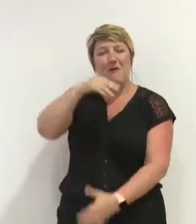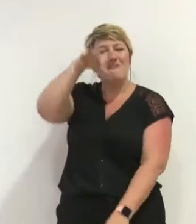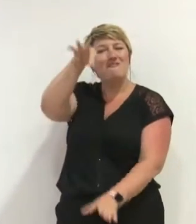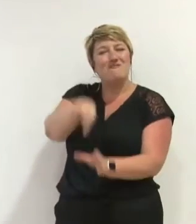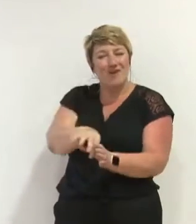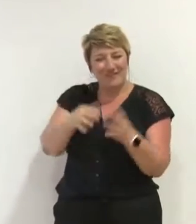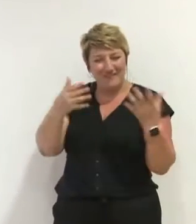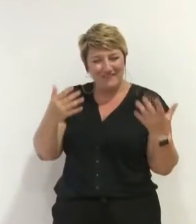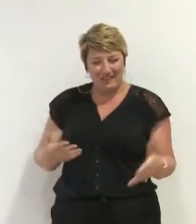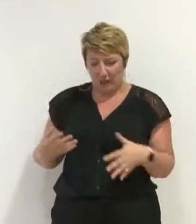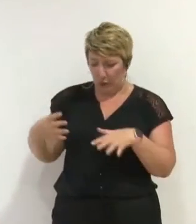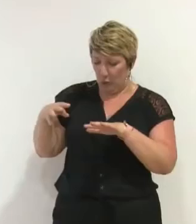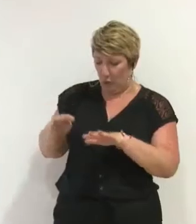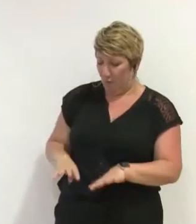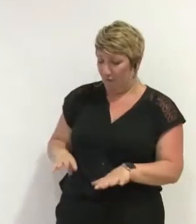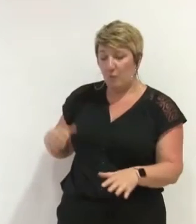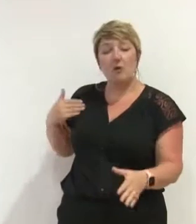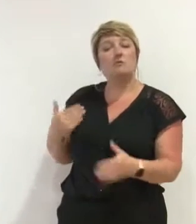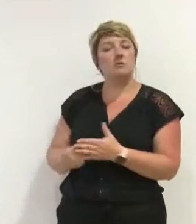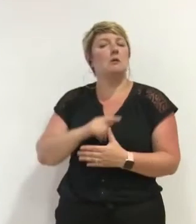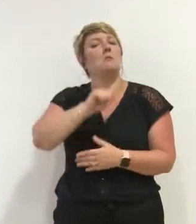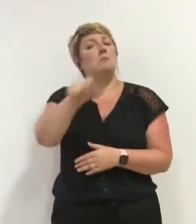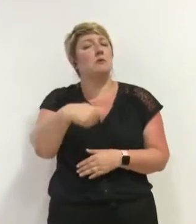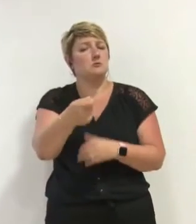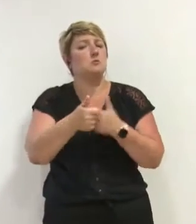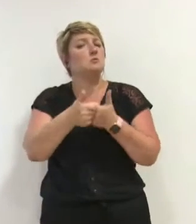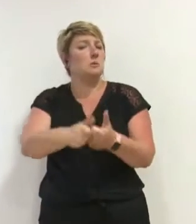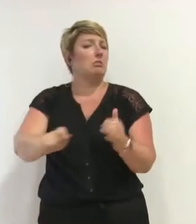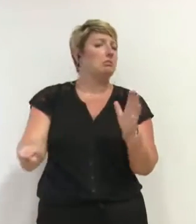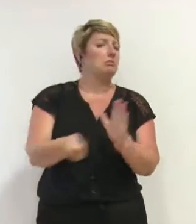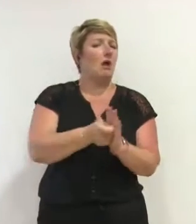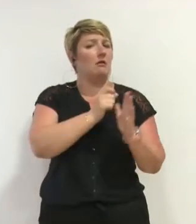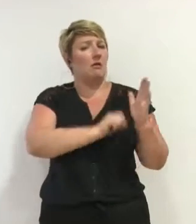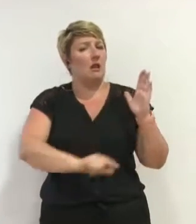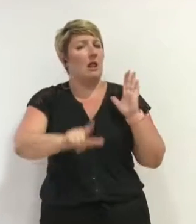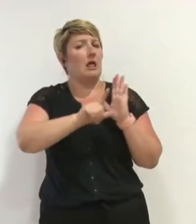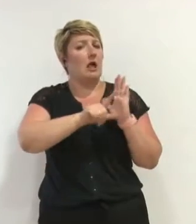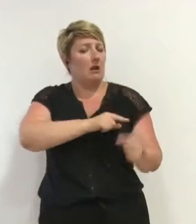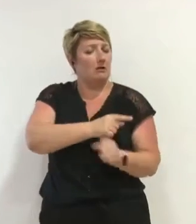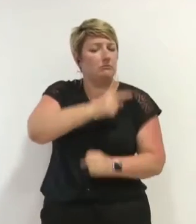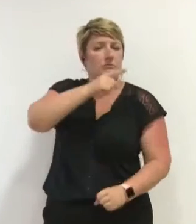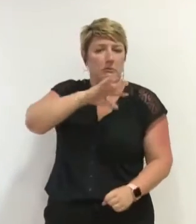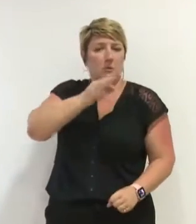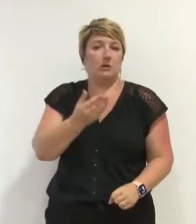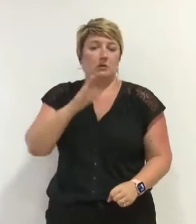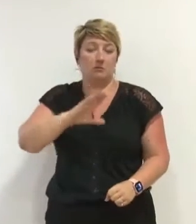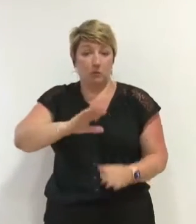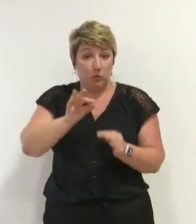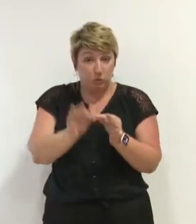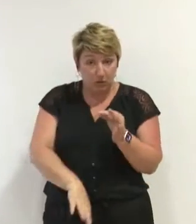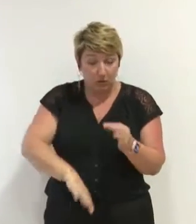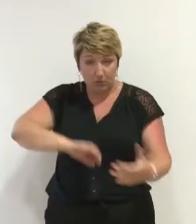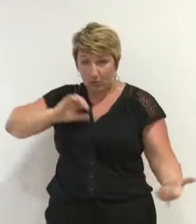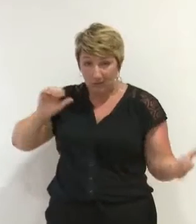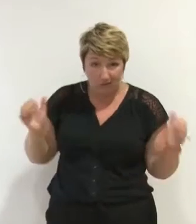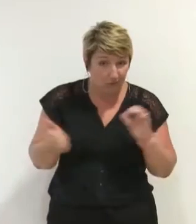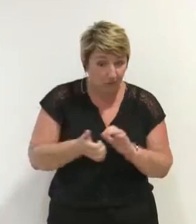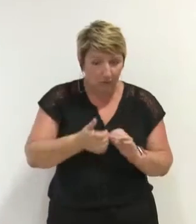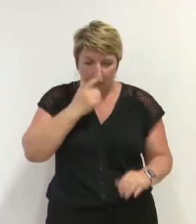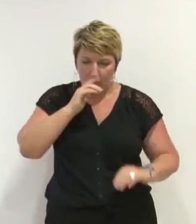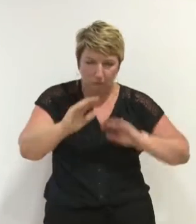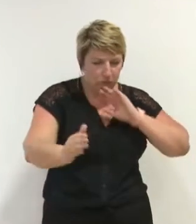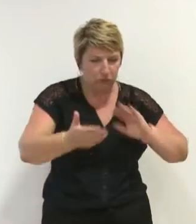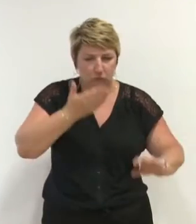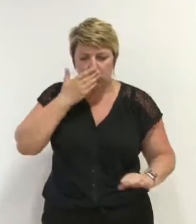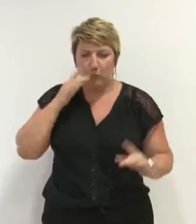Certes, cela correspond à un délai légal, mais dans tous les cas, c'est très court pour faire un bilan. Et cela se constate dans la faiblesse des